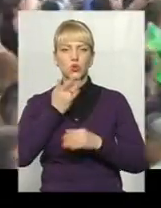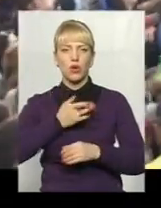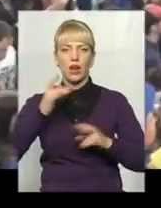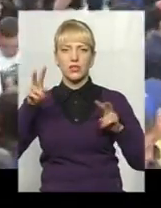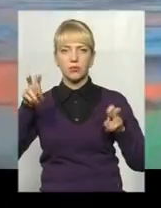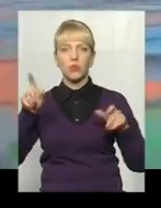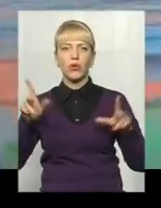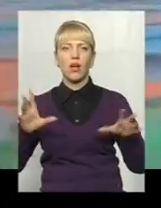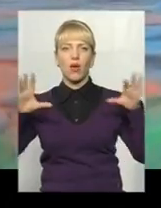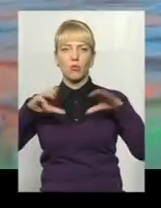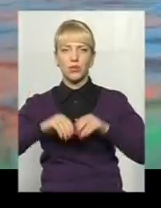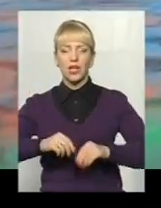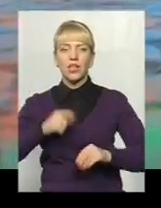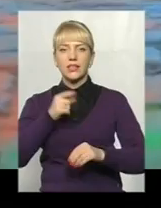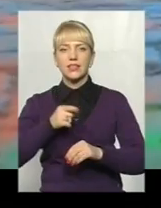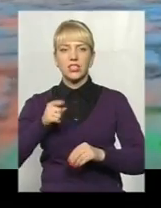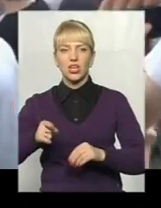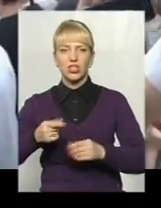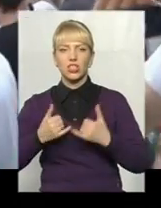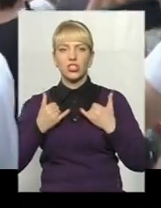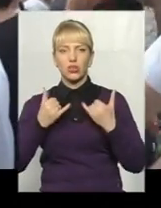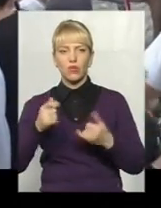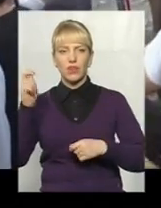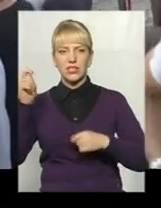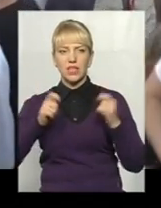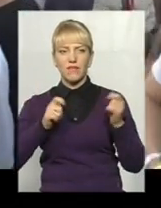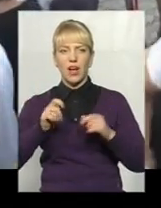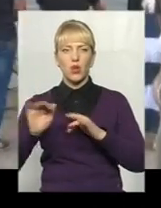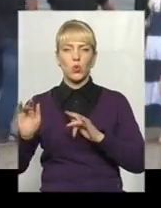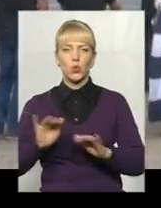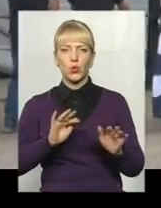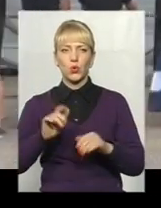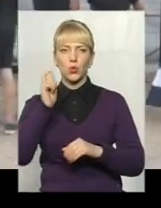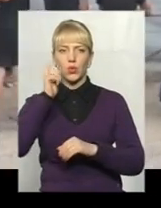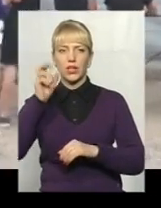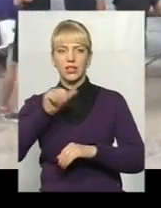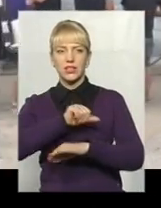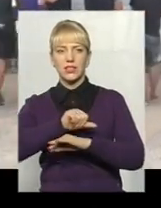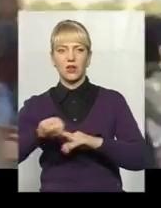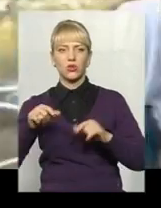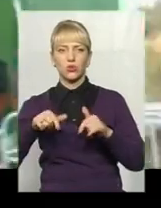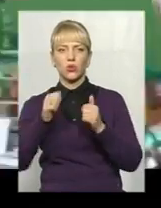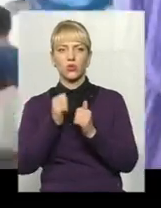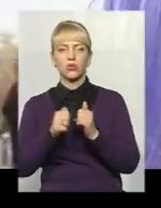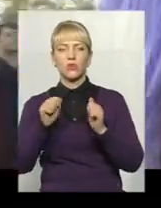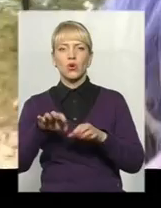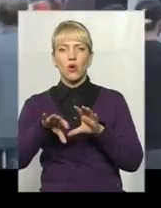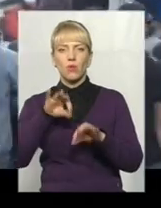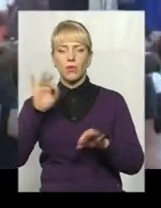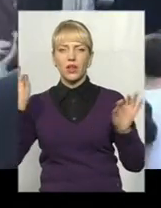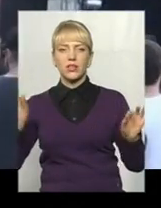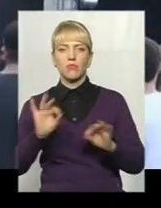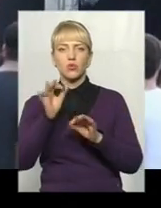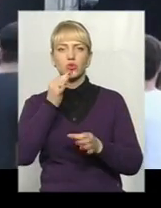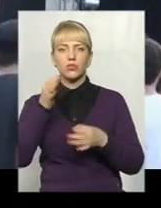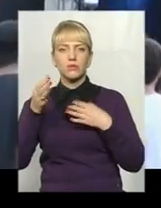яка об'єднала тисячі шанувальників фестивального руху з України та з-за кордону. Тут кожен міг обрати собі музику до смаку. Поза як на